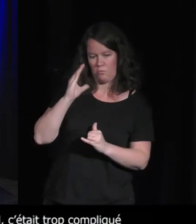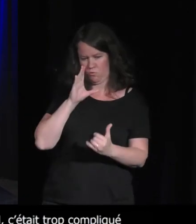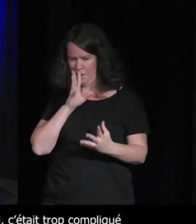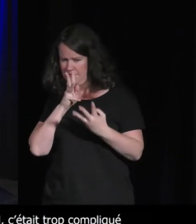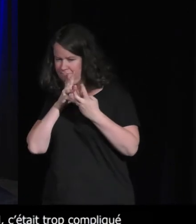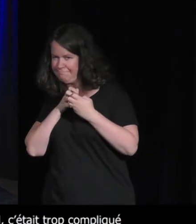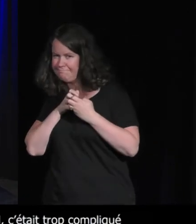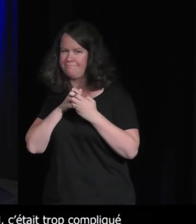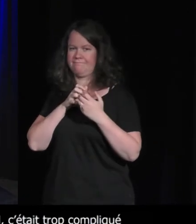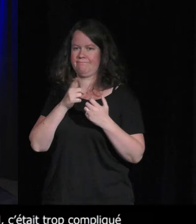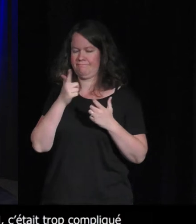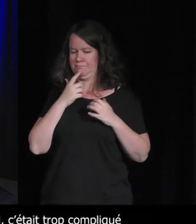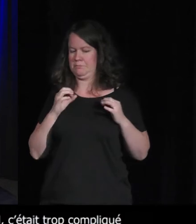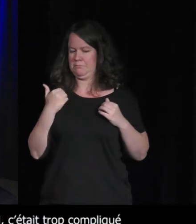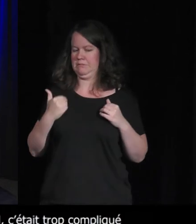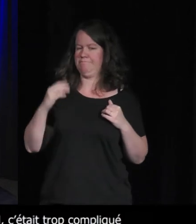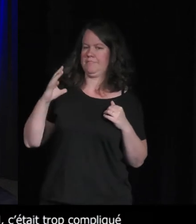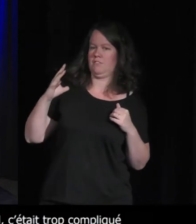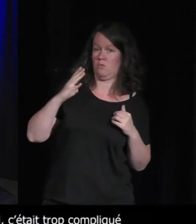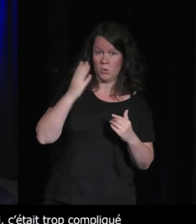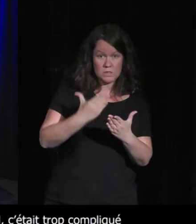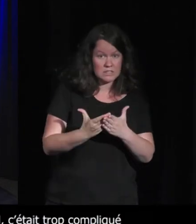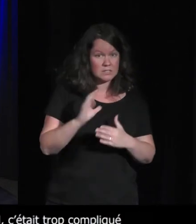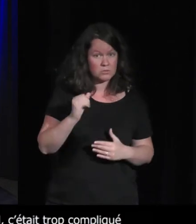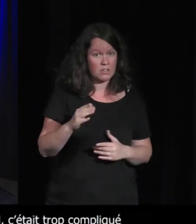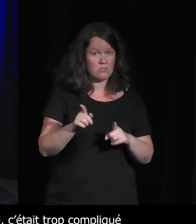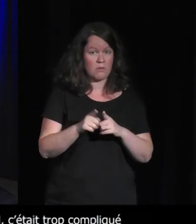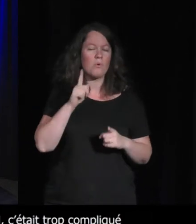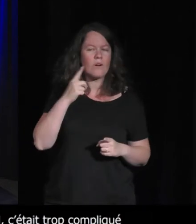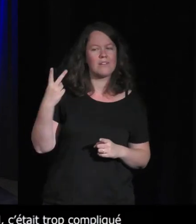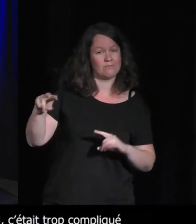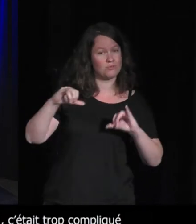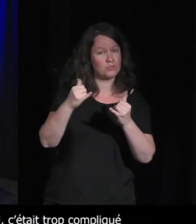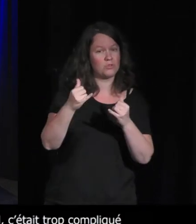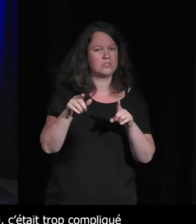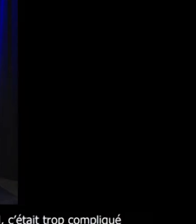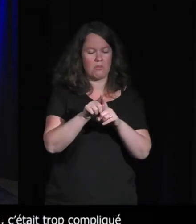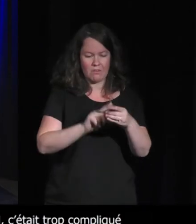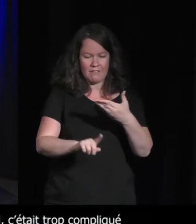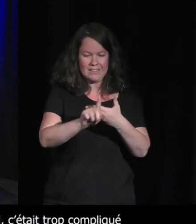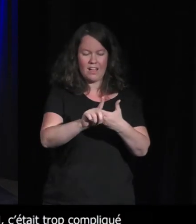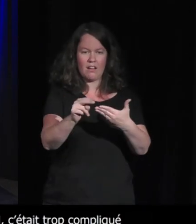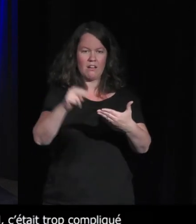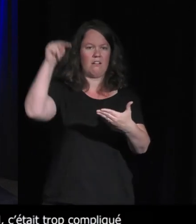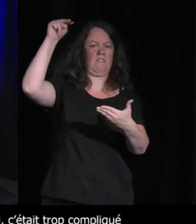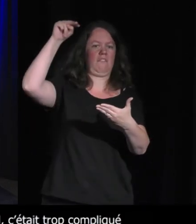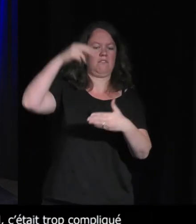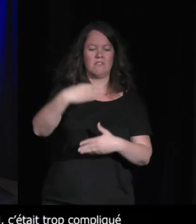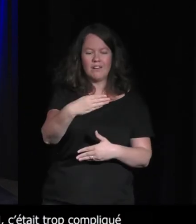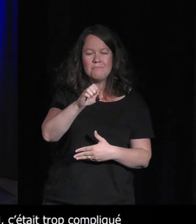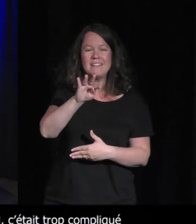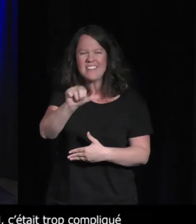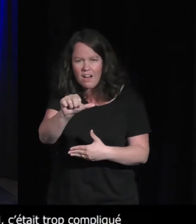faire un genre vraiment un avatar enfin c'est un méta-avatar en fait c'était ce que